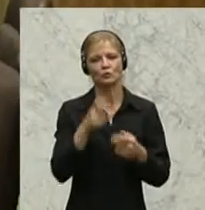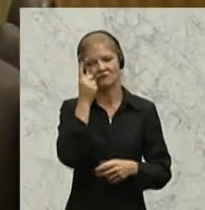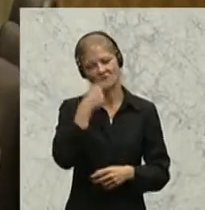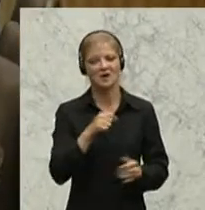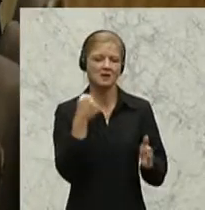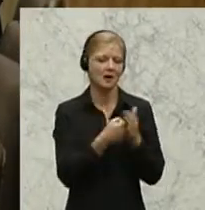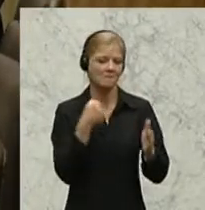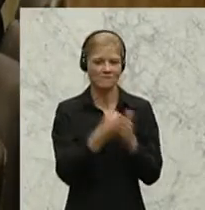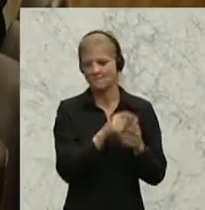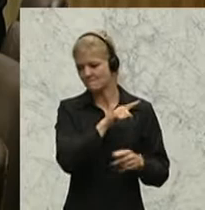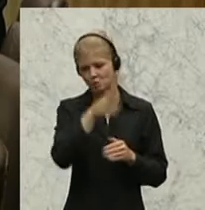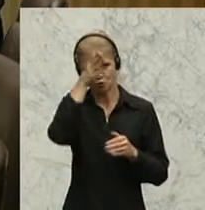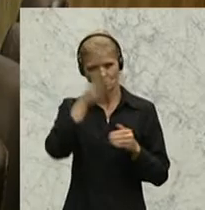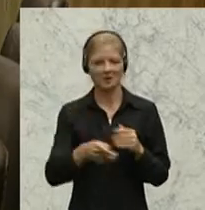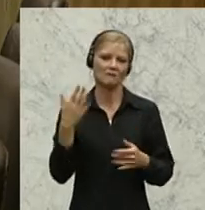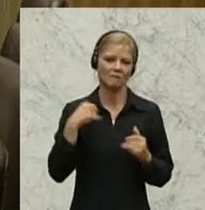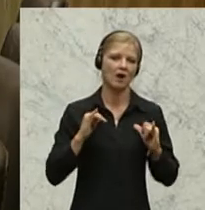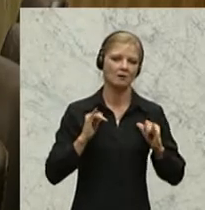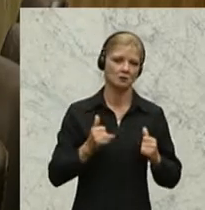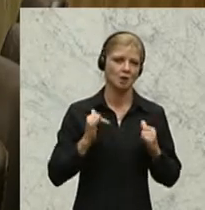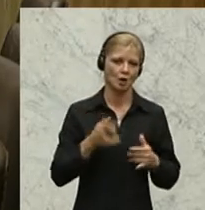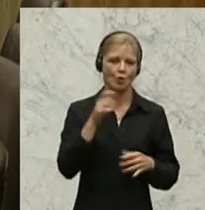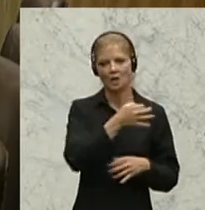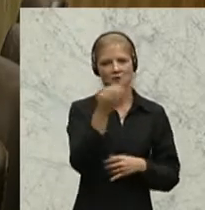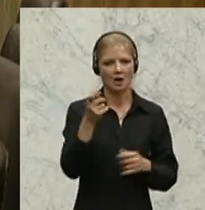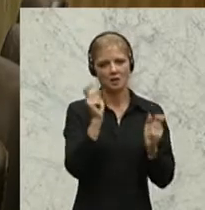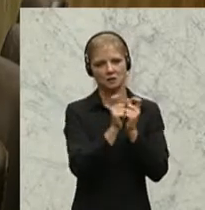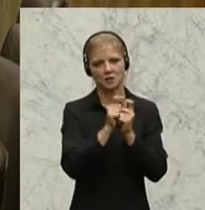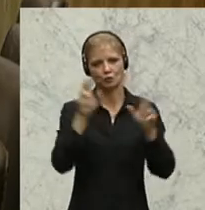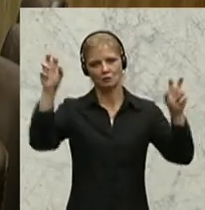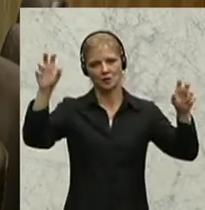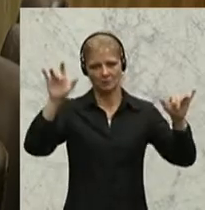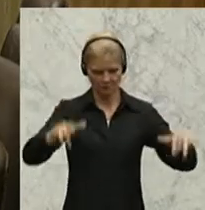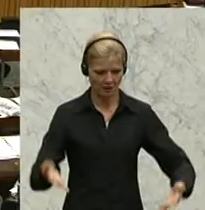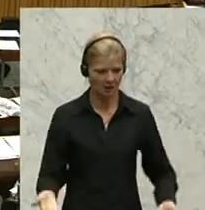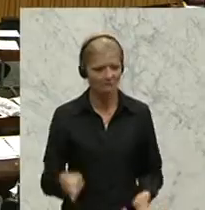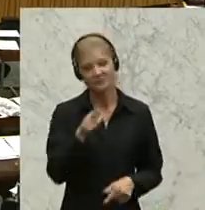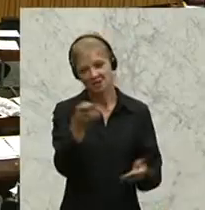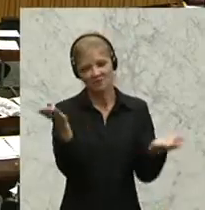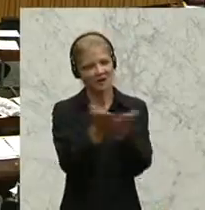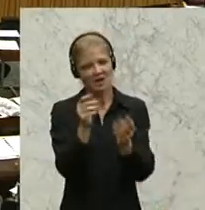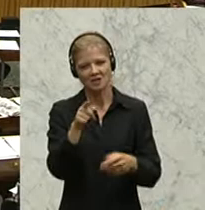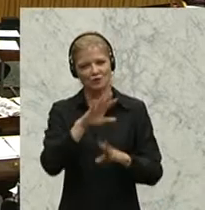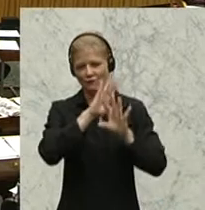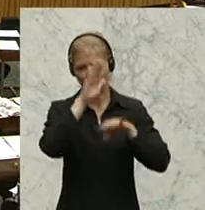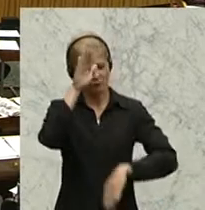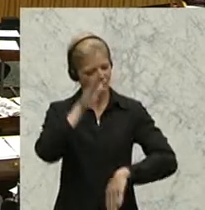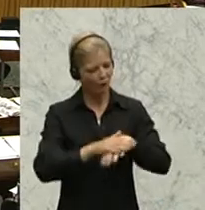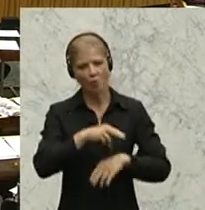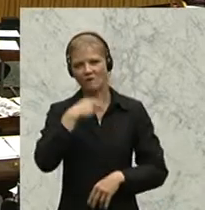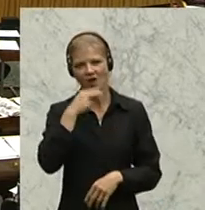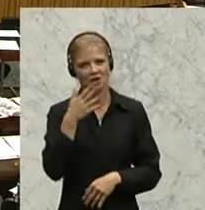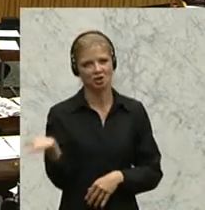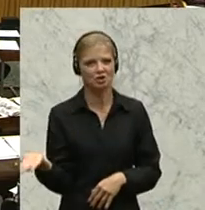Tageszeitung auf der Titelseite getitelt. Und dieser Vergleich ist ja vollkommen falsch. Frau Bundesminister, das Bier in